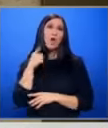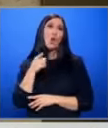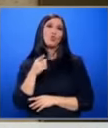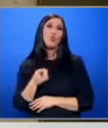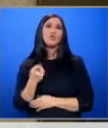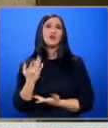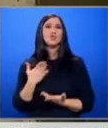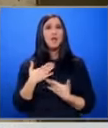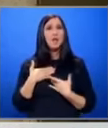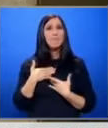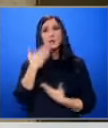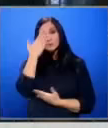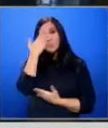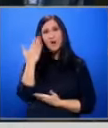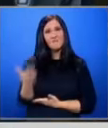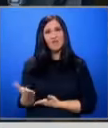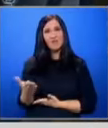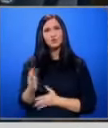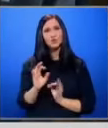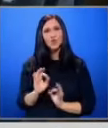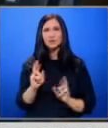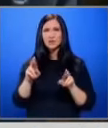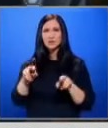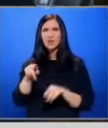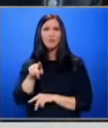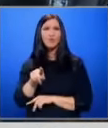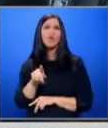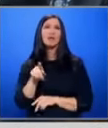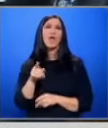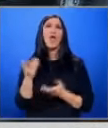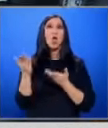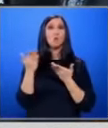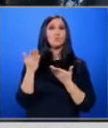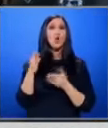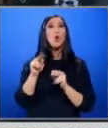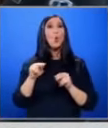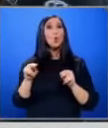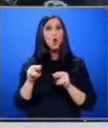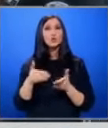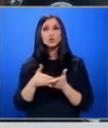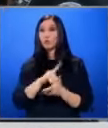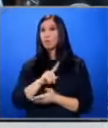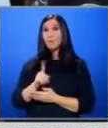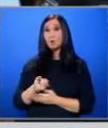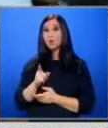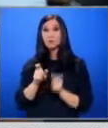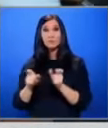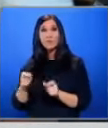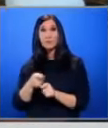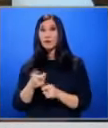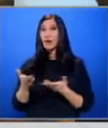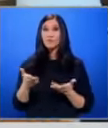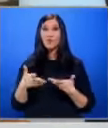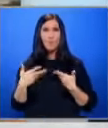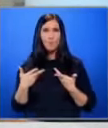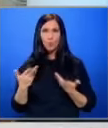има справедливост Наистина се надявам това да е урок, защото не може всеки да прави каквото си